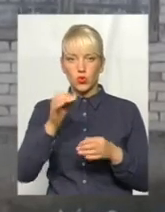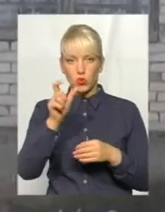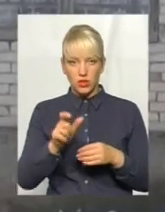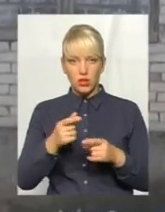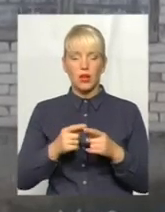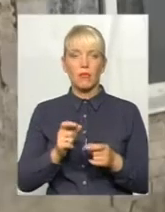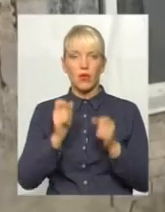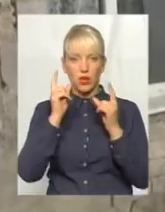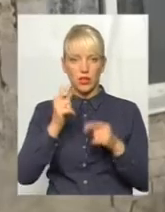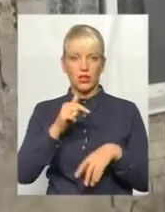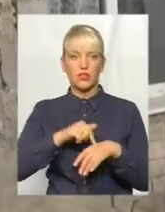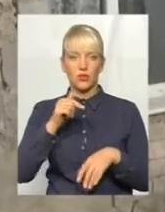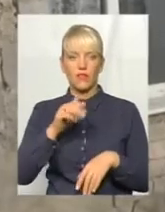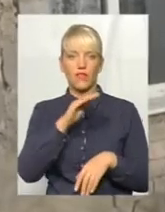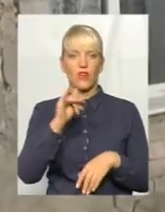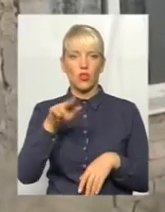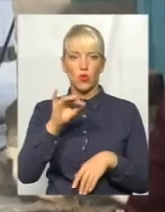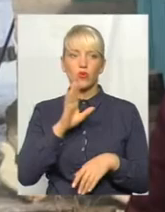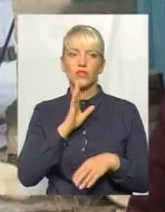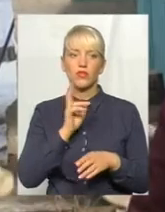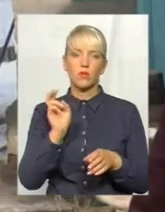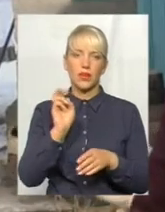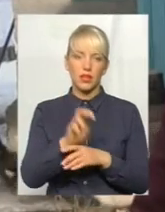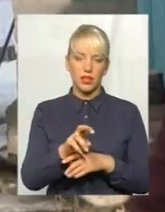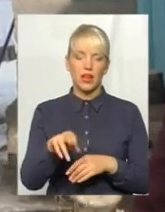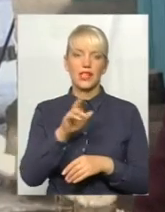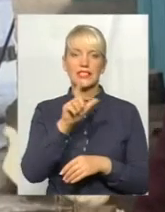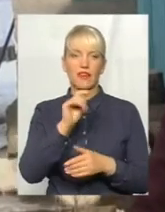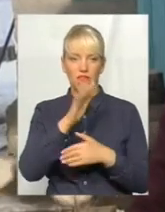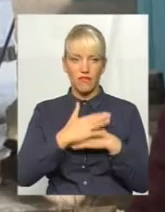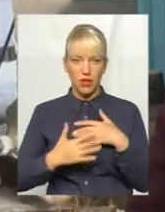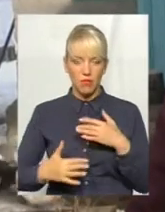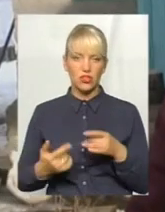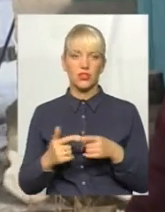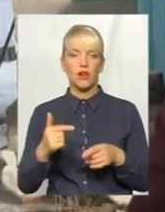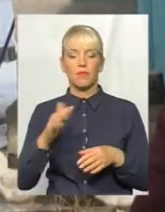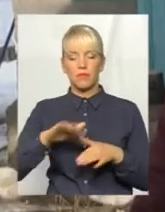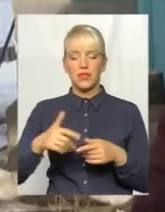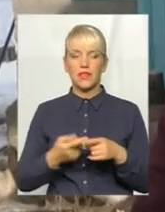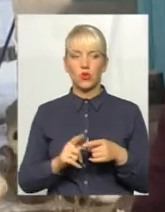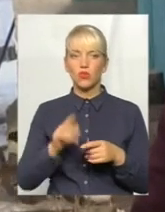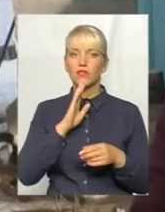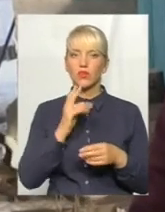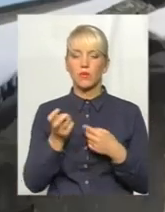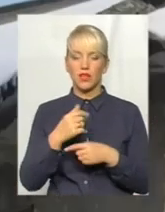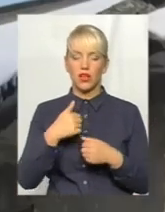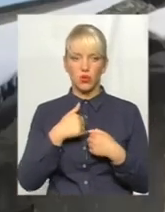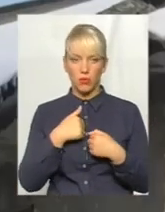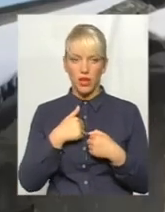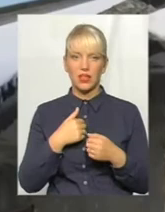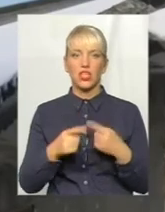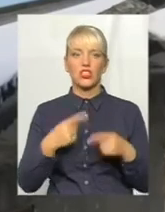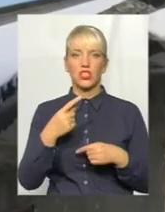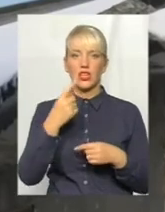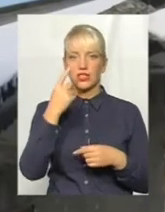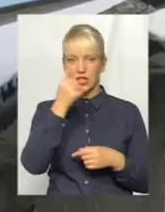Інна Федорук приїхала до Валентина Волянської з вибаченням. І після того вона приїхала до мене додому через рік і чотири місяців. Вона прийшла